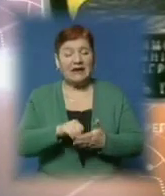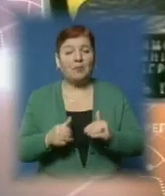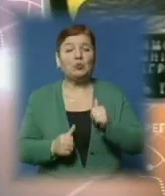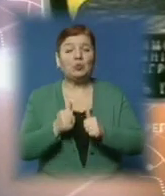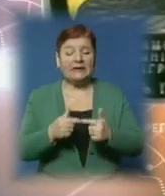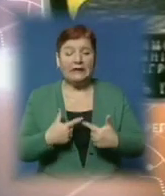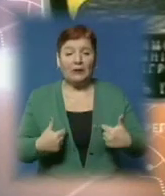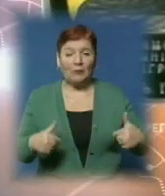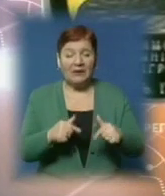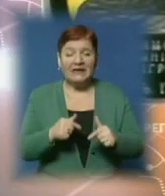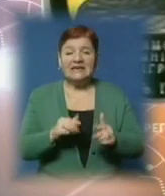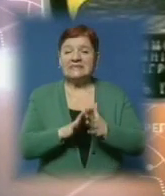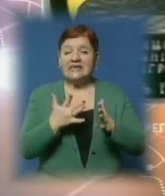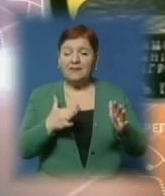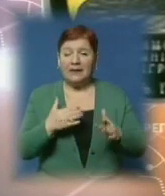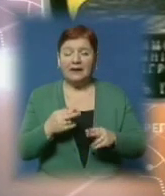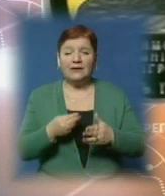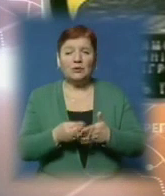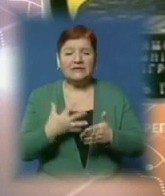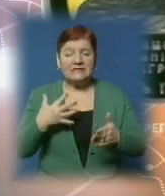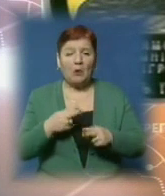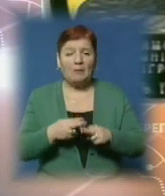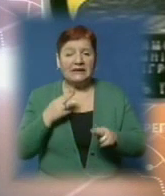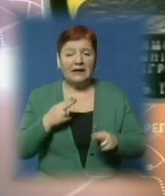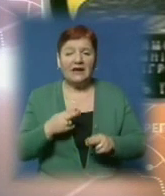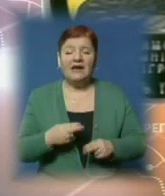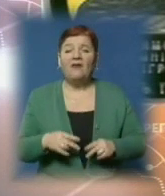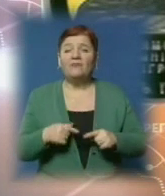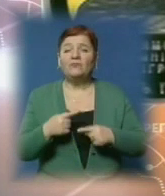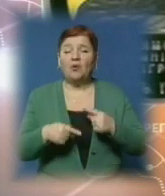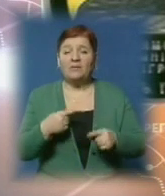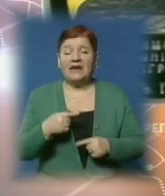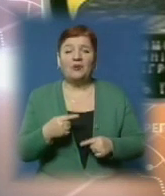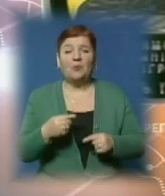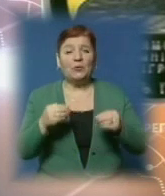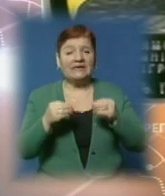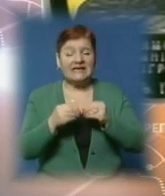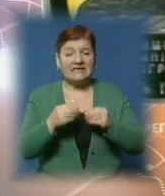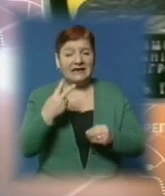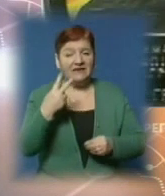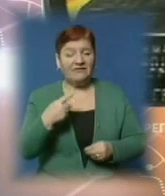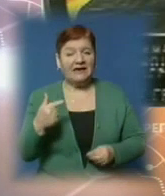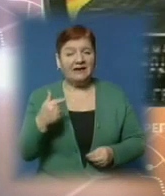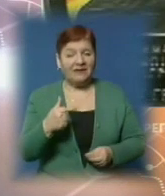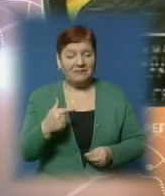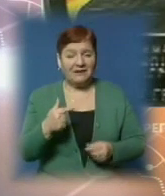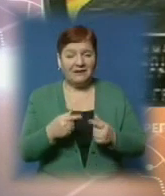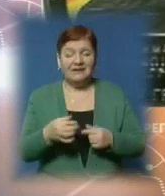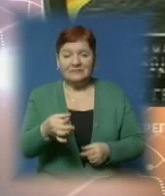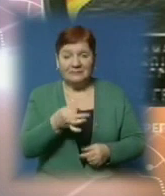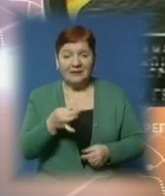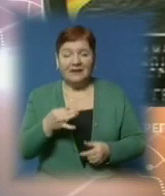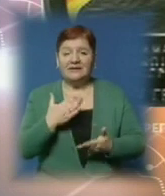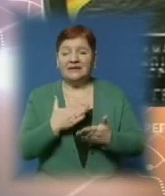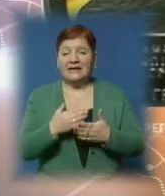Монети зі срібла та дорогоцінного металу Нейзельберу вийшли в обіг номіналом у 10,2 гривні відповідно. На аверсі